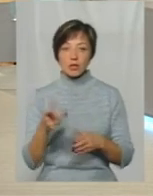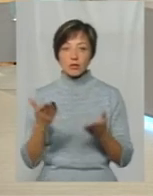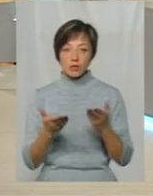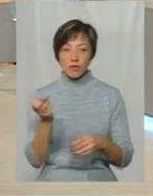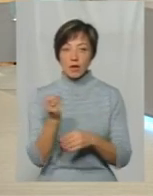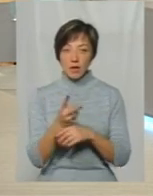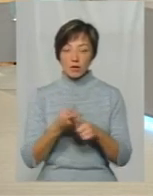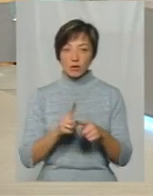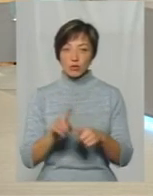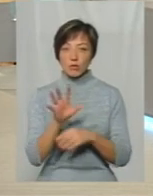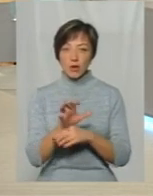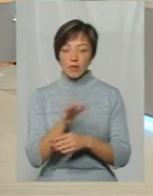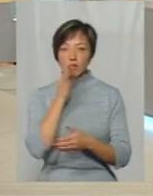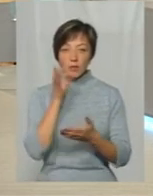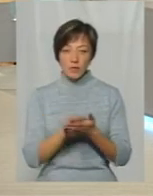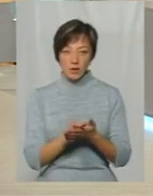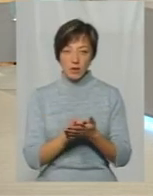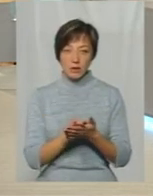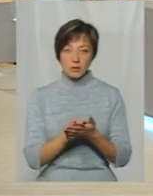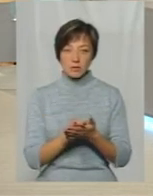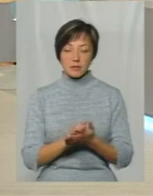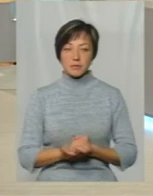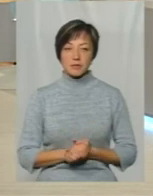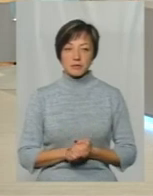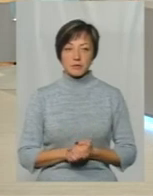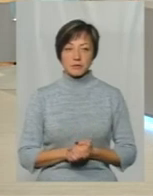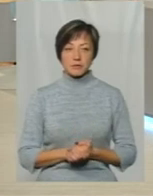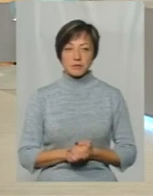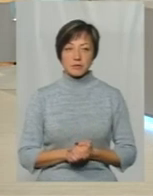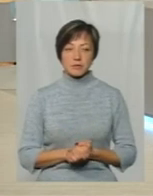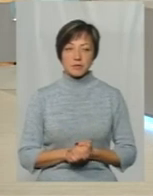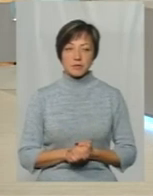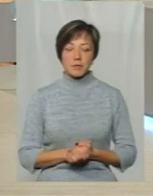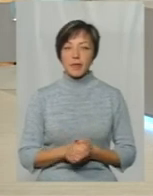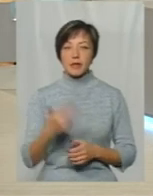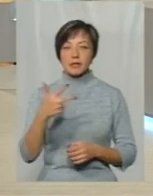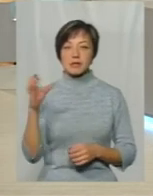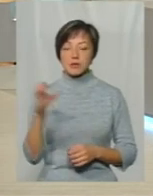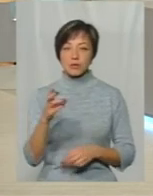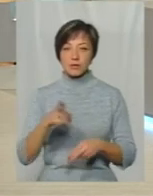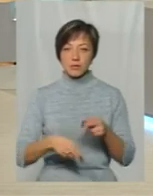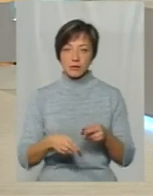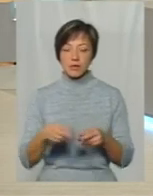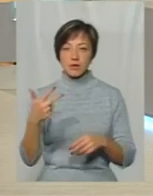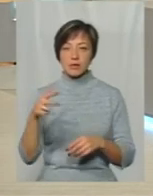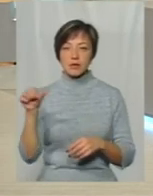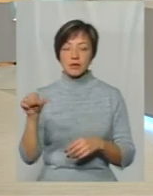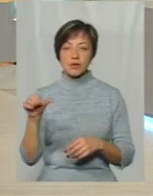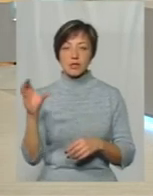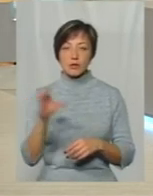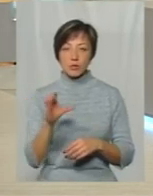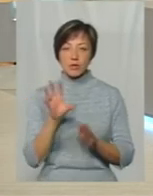виганяє цю собачку Він несе відповідальність Зрозуміло Півхвилинки до завершення Прошу, от 30 секунд